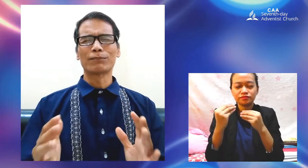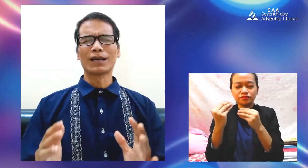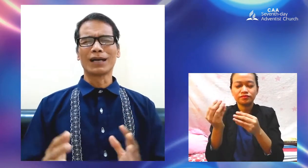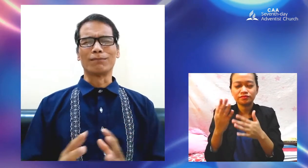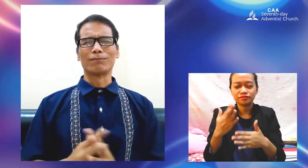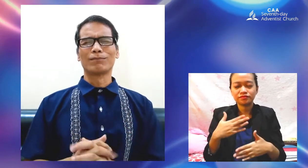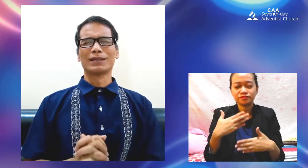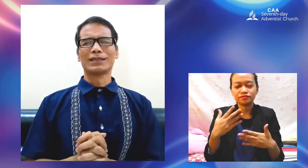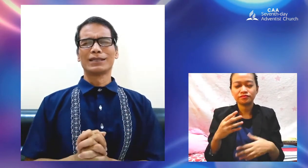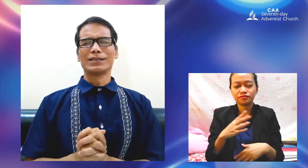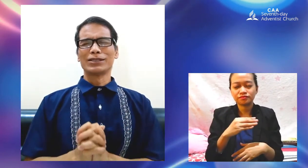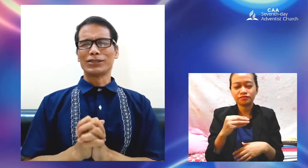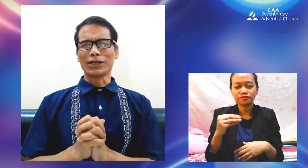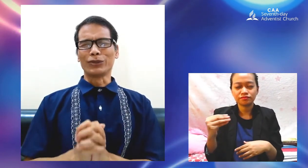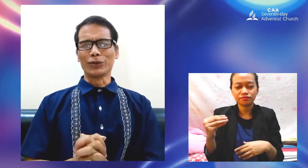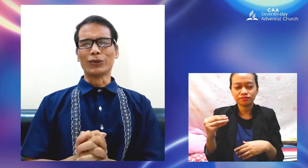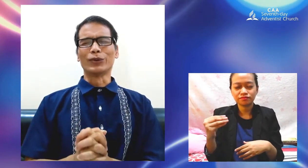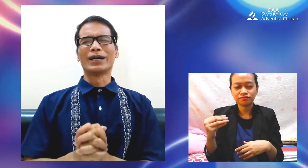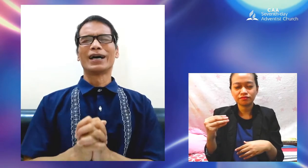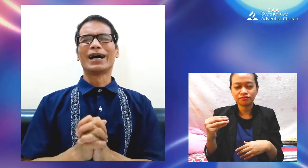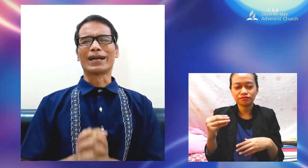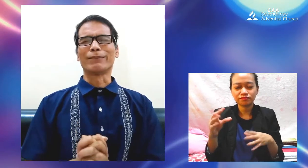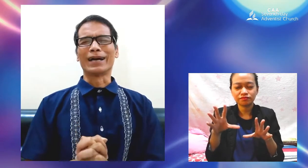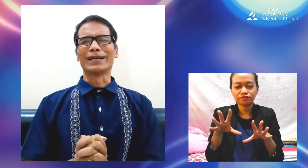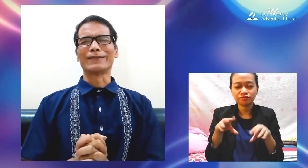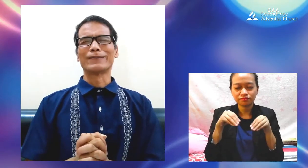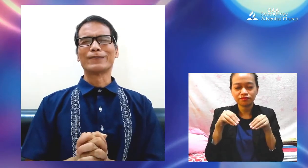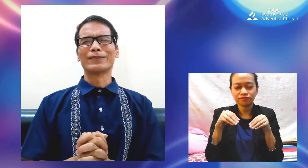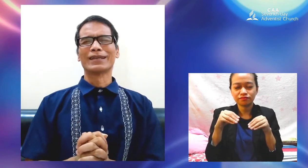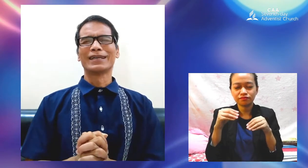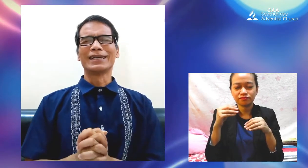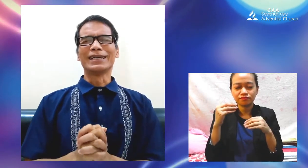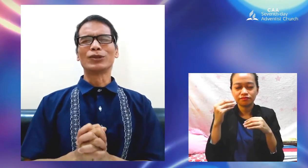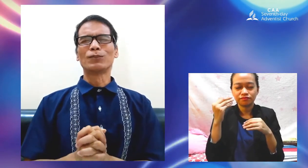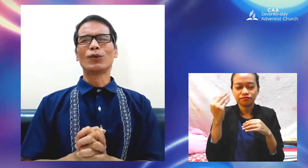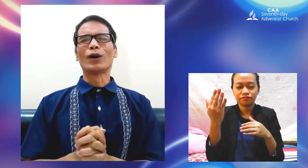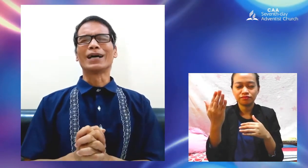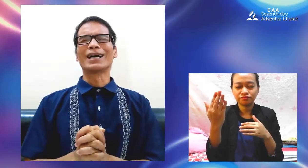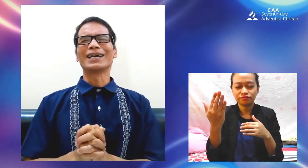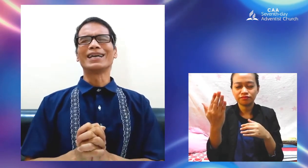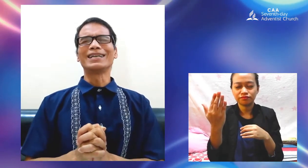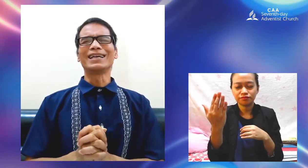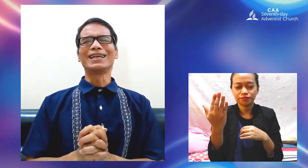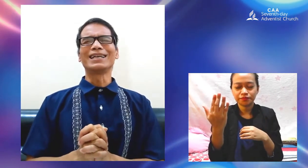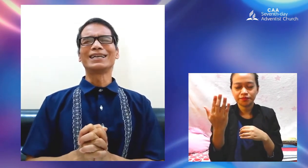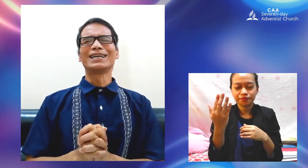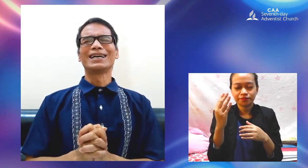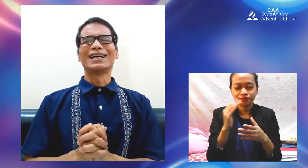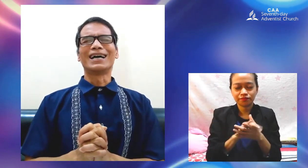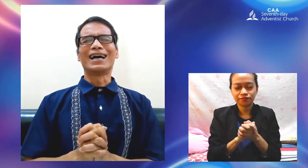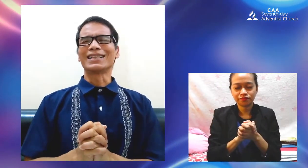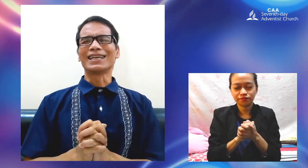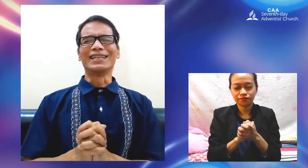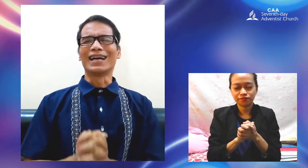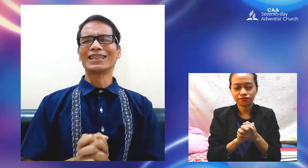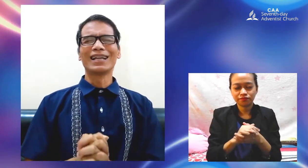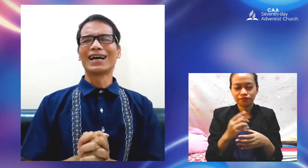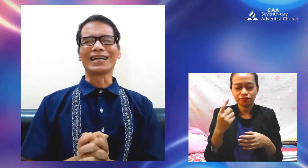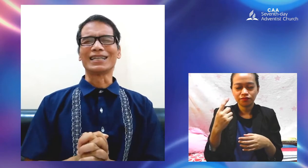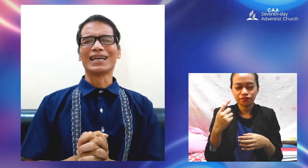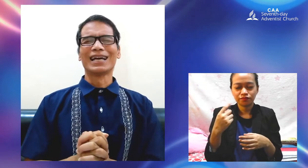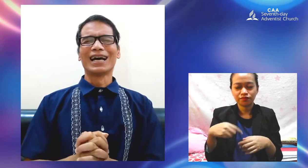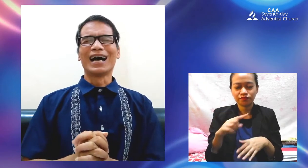katanggap-tanggap sa inyong harapan. Ito po ay aking hinihiling at